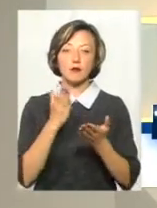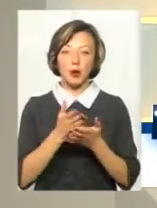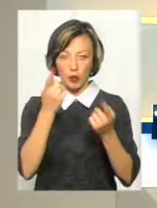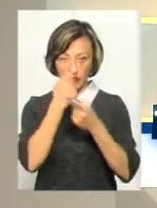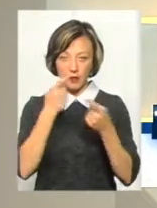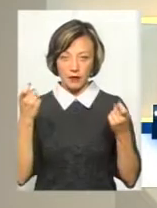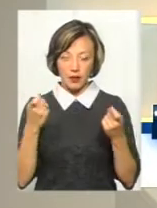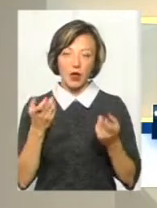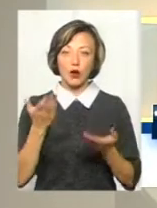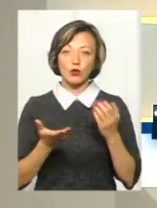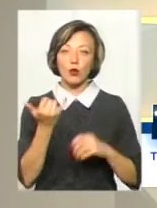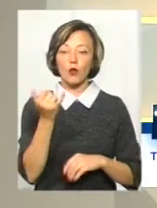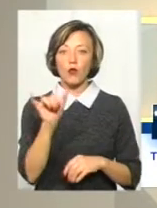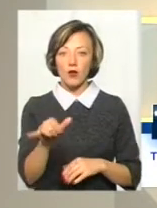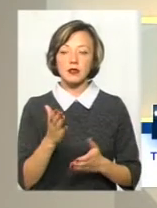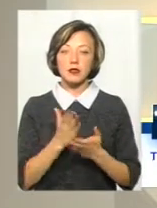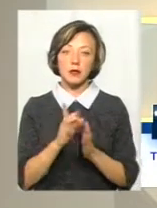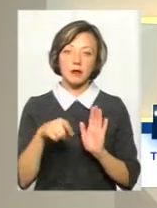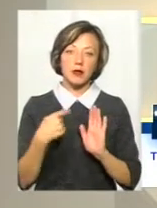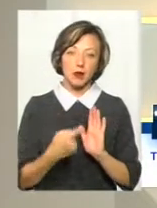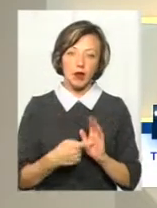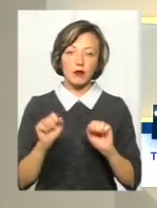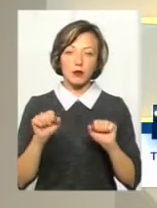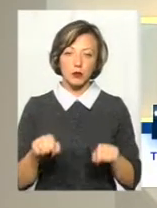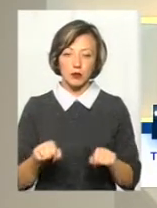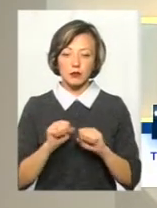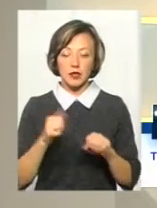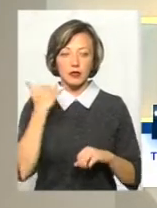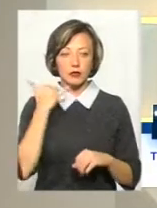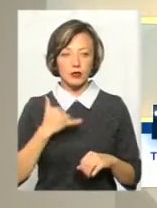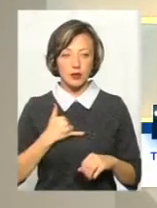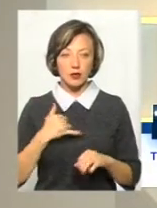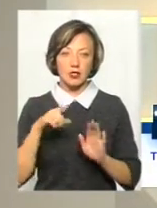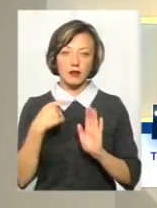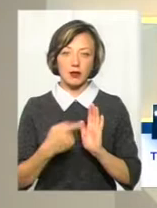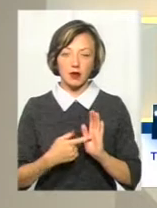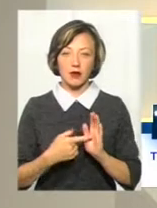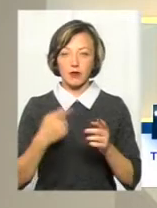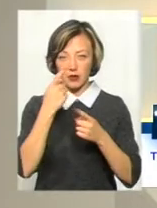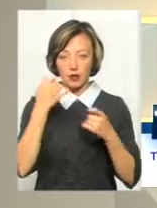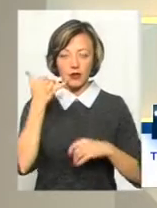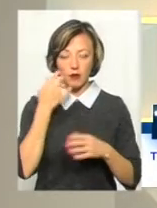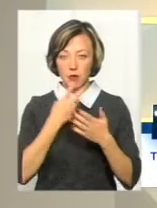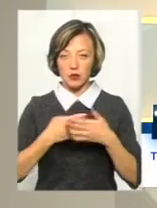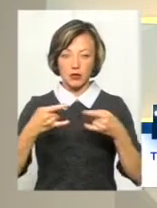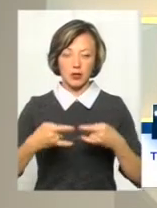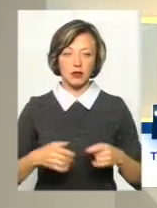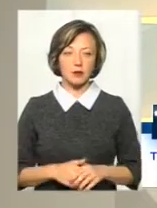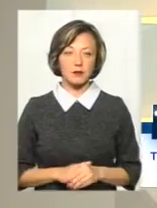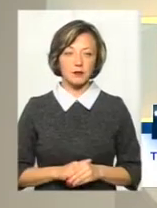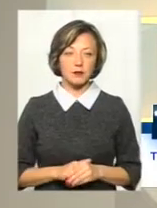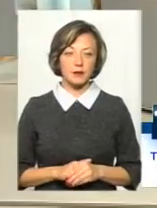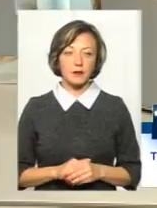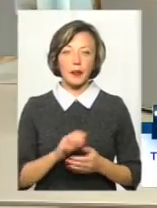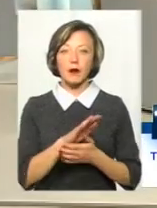прямому ефірі, тому якщо у вас є питання, можете сміливо дзвонити, задавати їх у нашому ефірі, телефони бачите на своїх екранах,